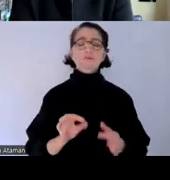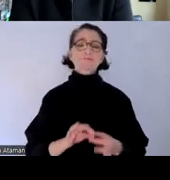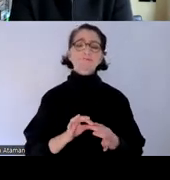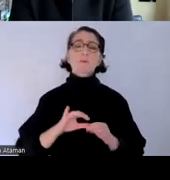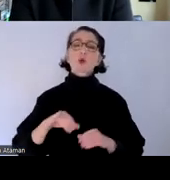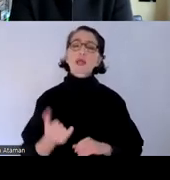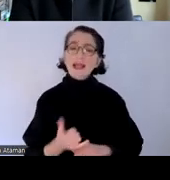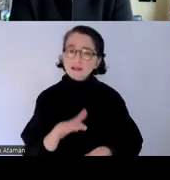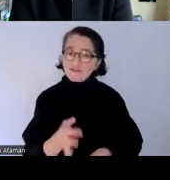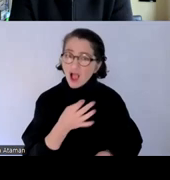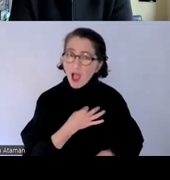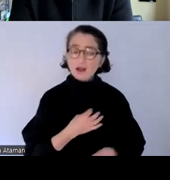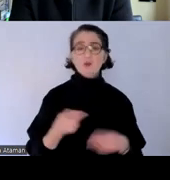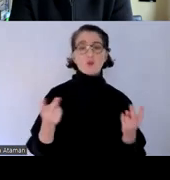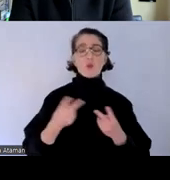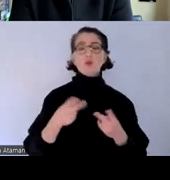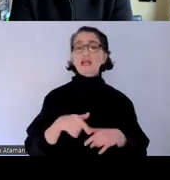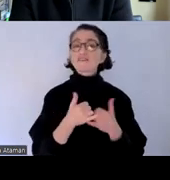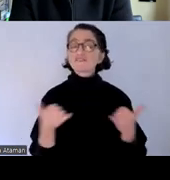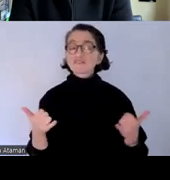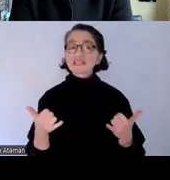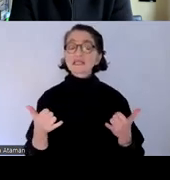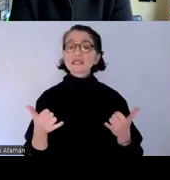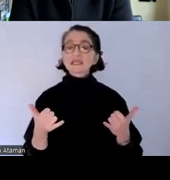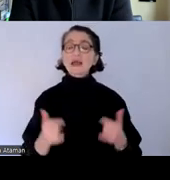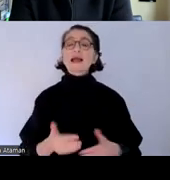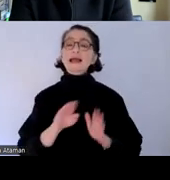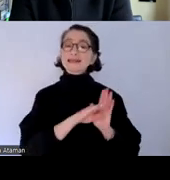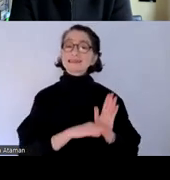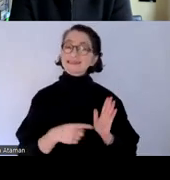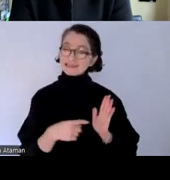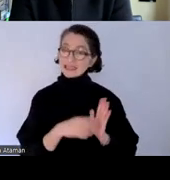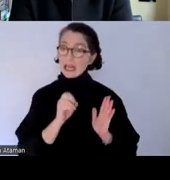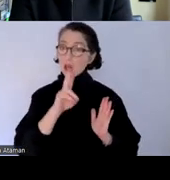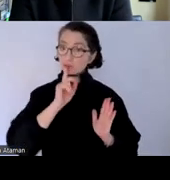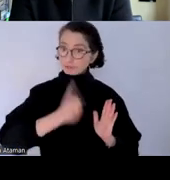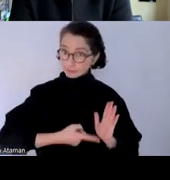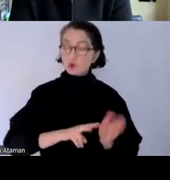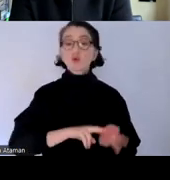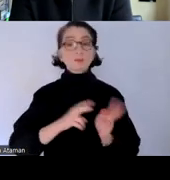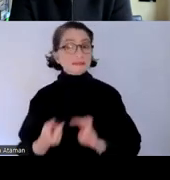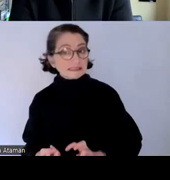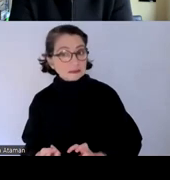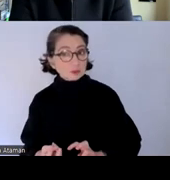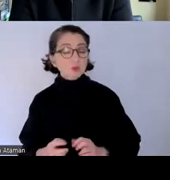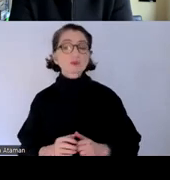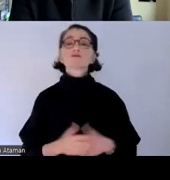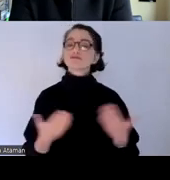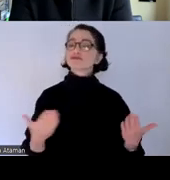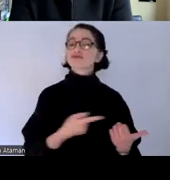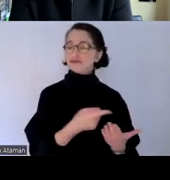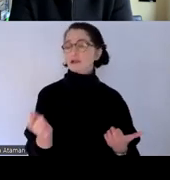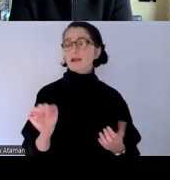projekt und zu zur umsetzung der gesetze die ja von der eu ausgehen zur barrierefreiheit